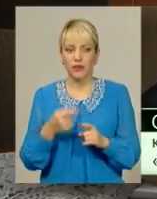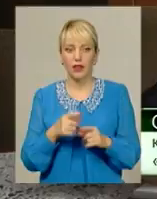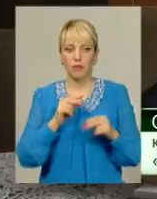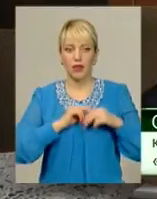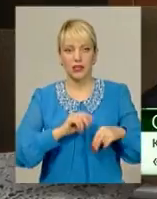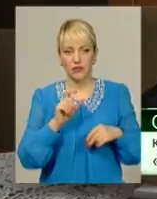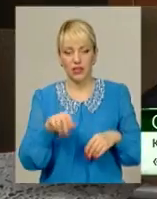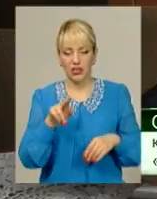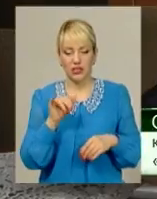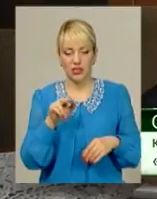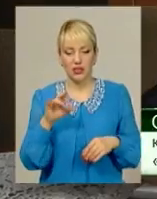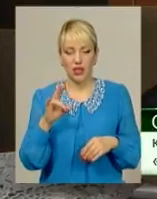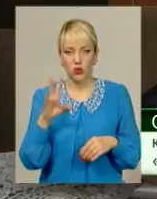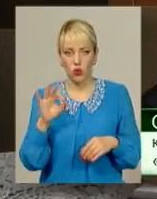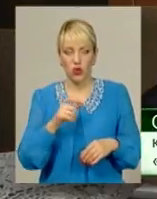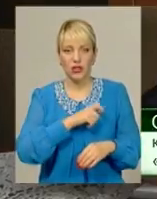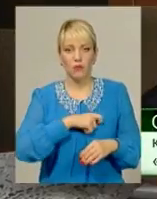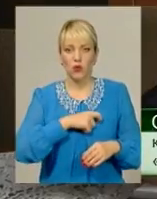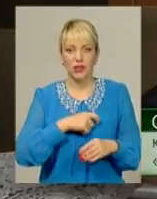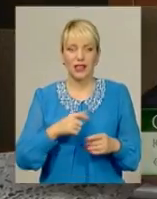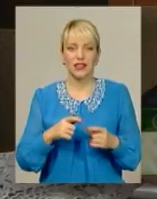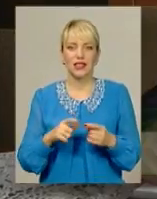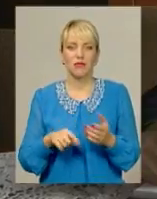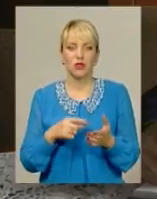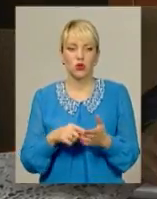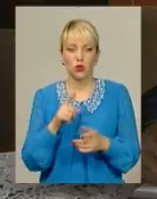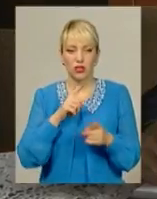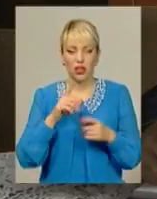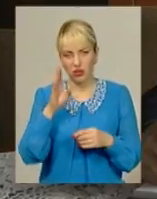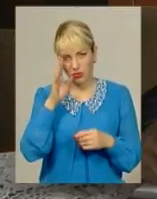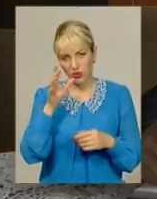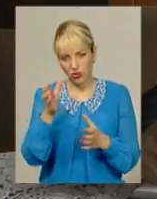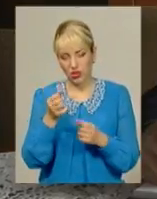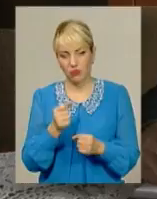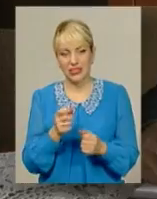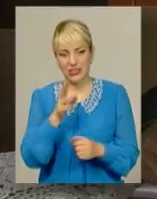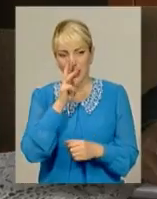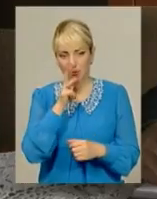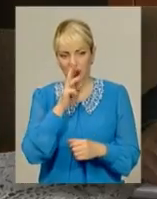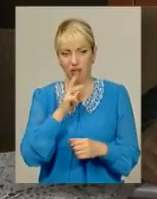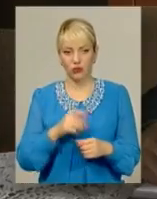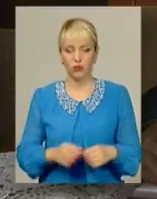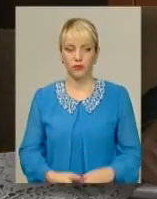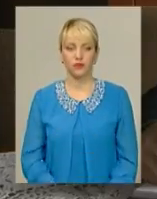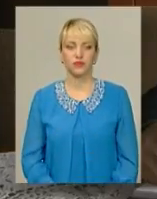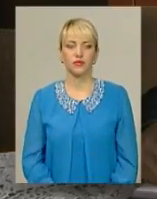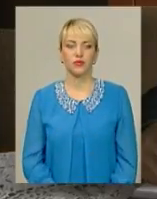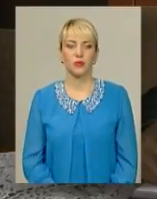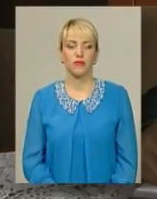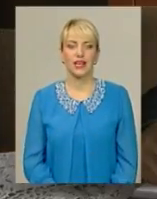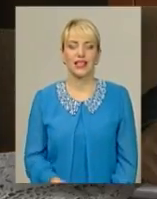Діденко, депутат, я так розумію, що міської ради, колишній голова фракції. Він отримує заробітну плату якраз усі